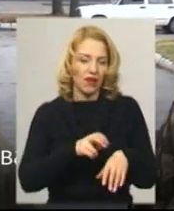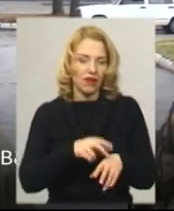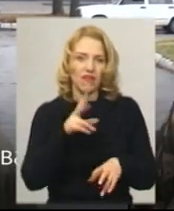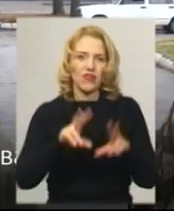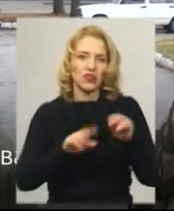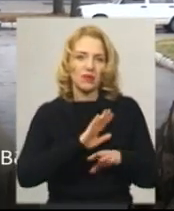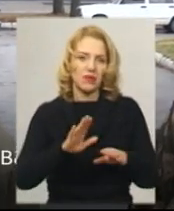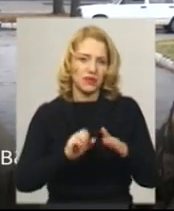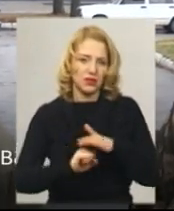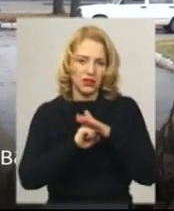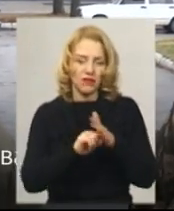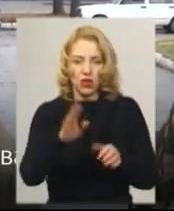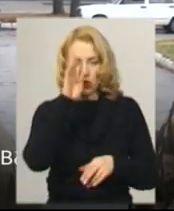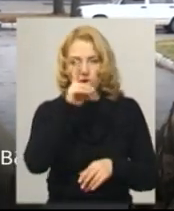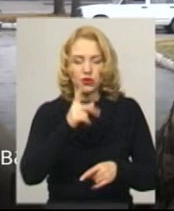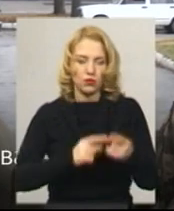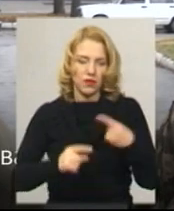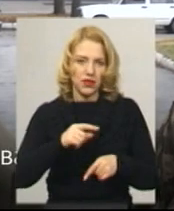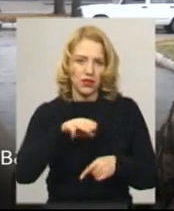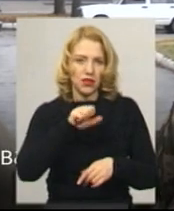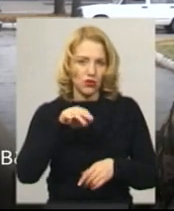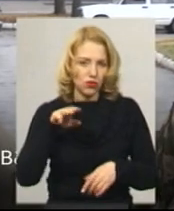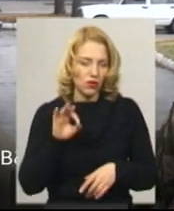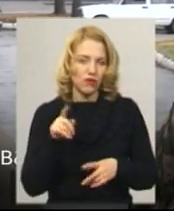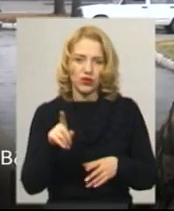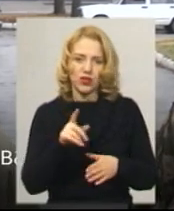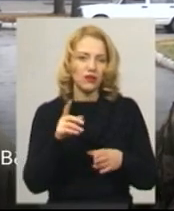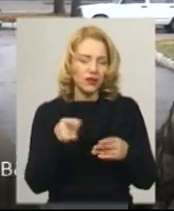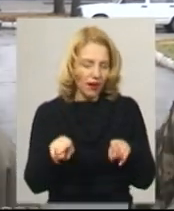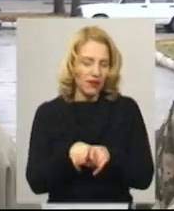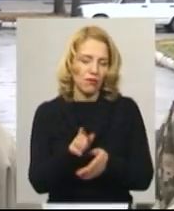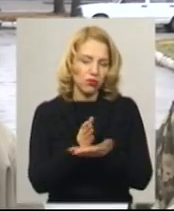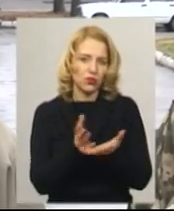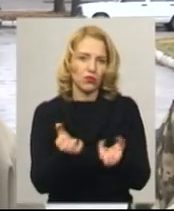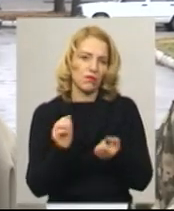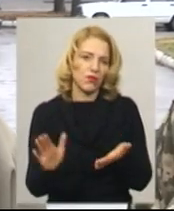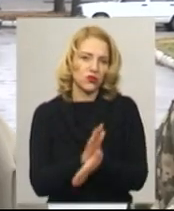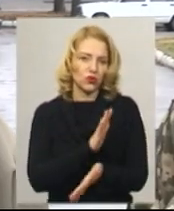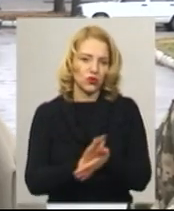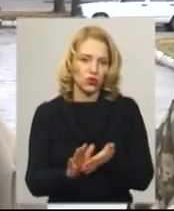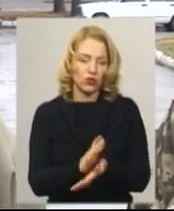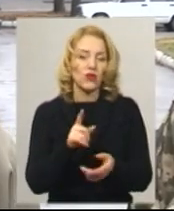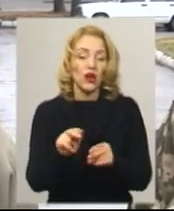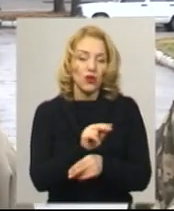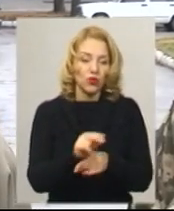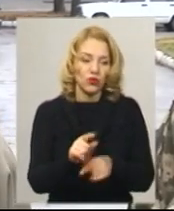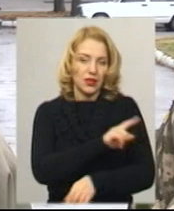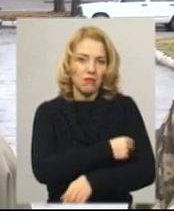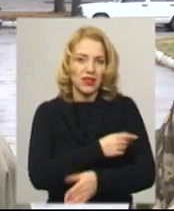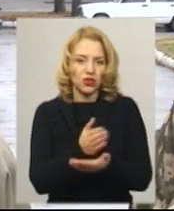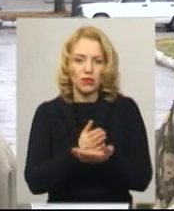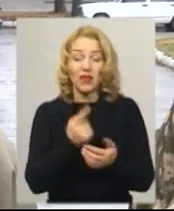які демобілізовані, вони отримують послуги саме в лікарні. Тобто, ми їх там і лікують, і надають медичні послуги. От нещодавно абсолютно